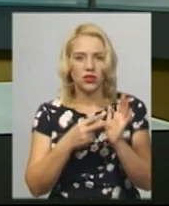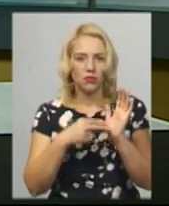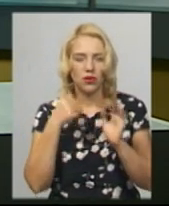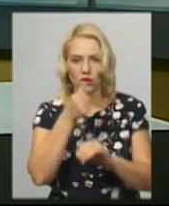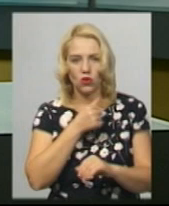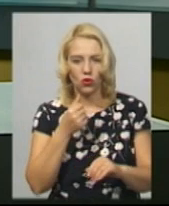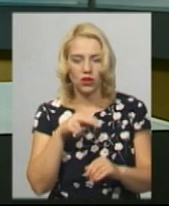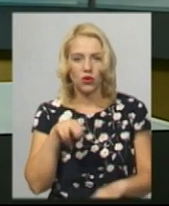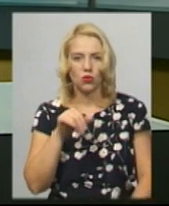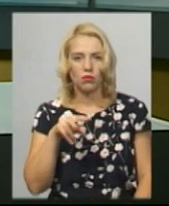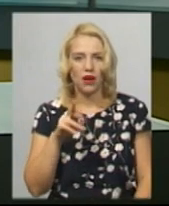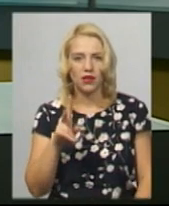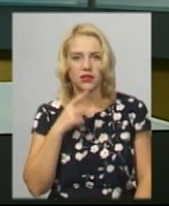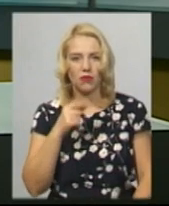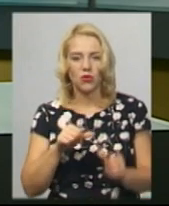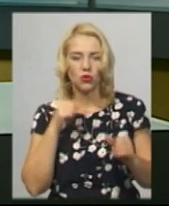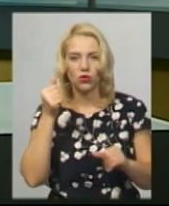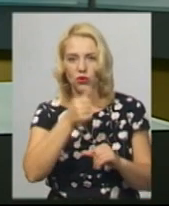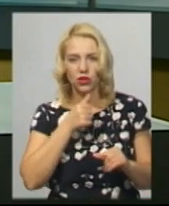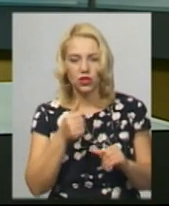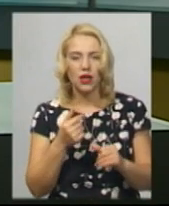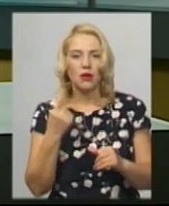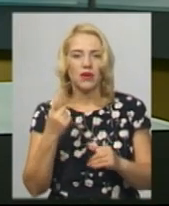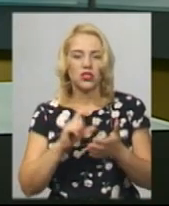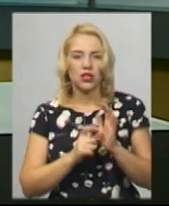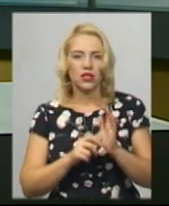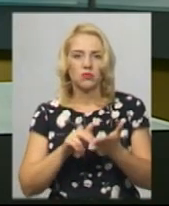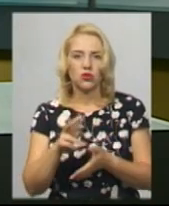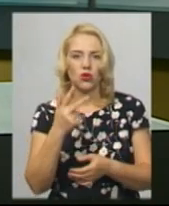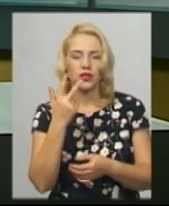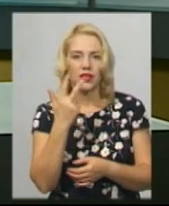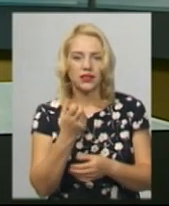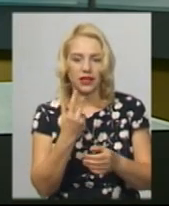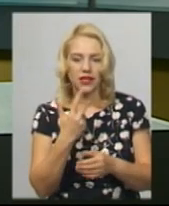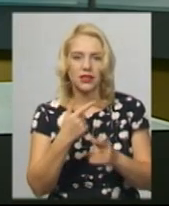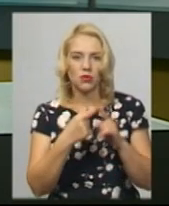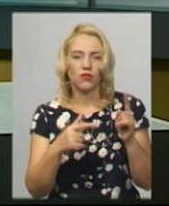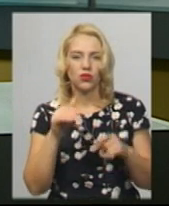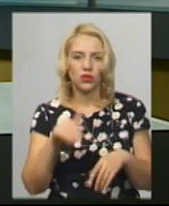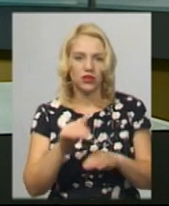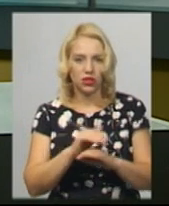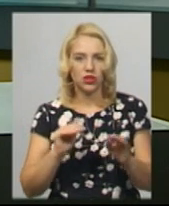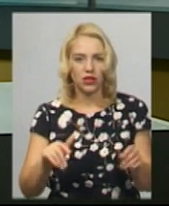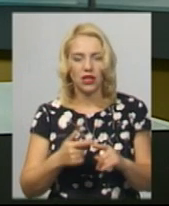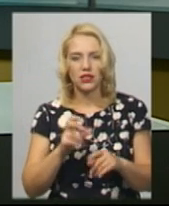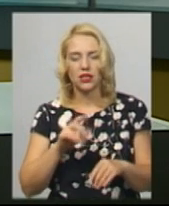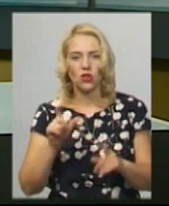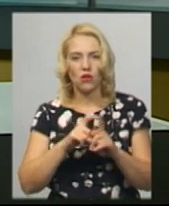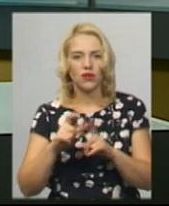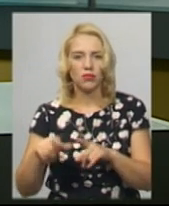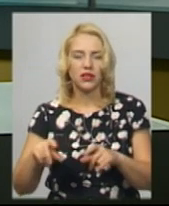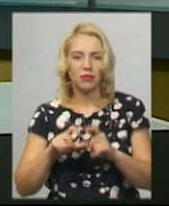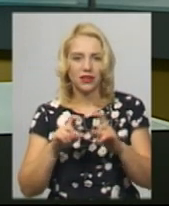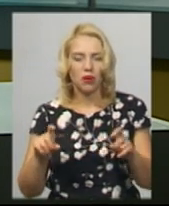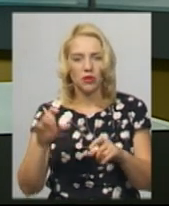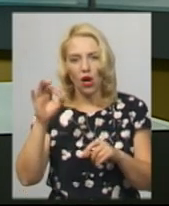Дупляк, минулоріч у перший клас у Хмельницькій області пішло 13,5 тисяч дітей. За словами директора Департаменту освіти та науки